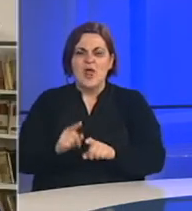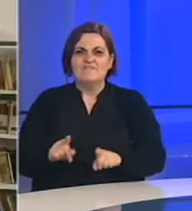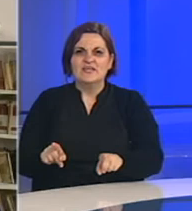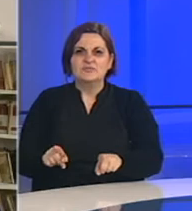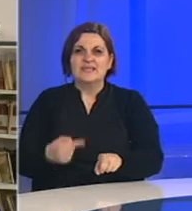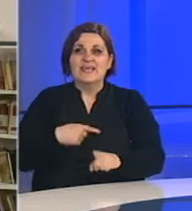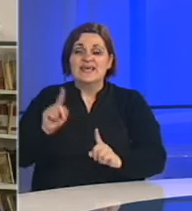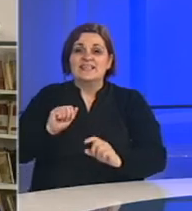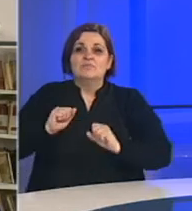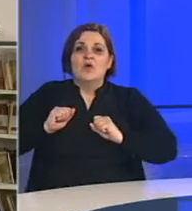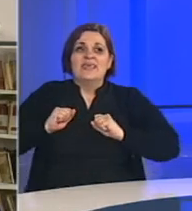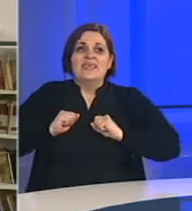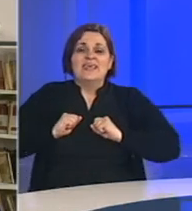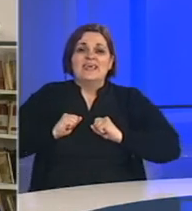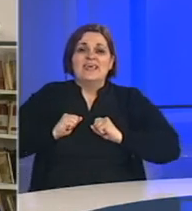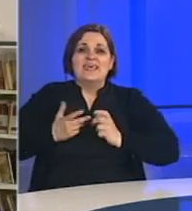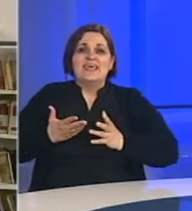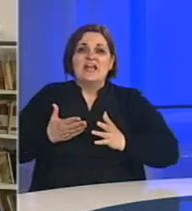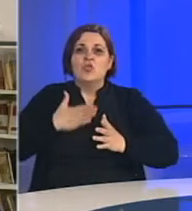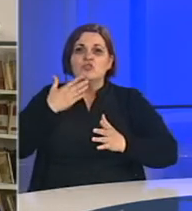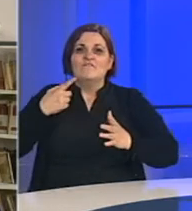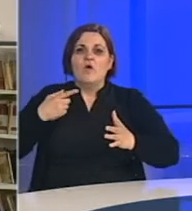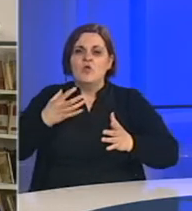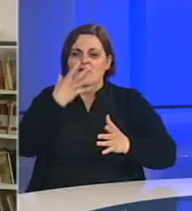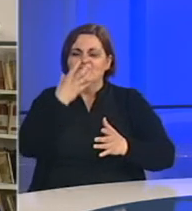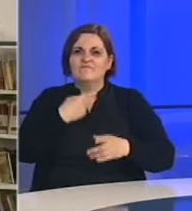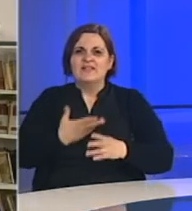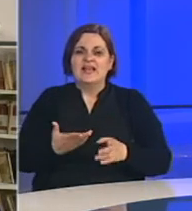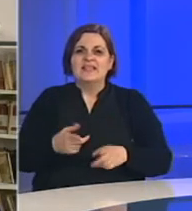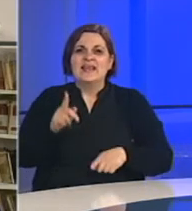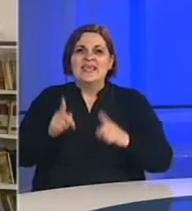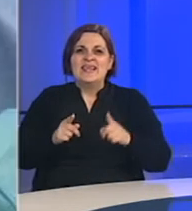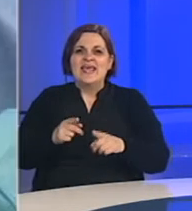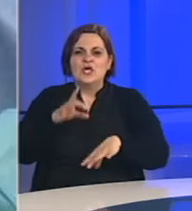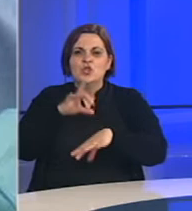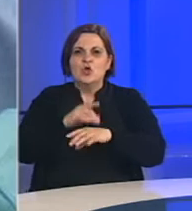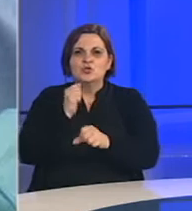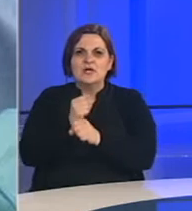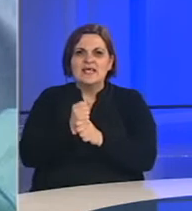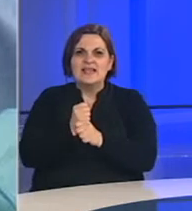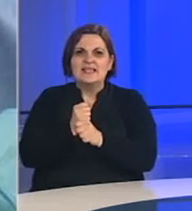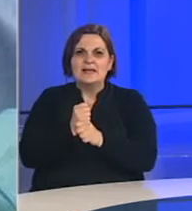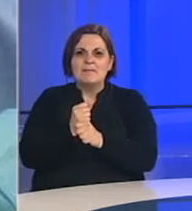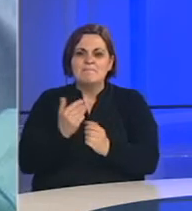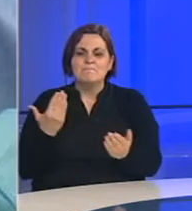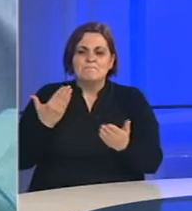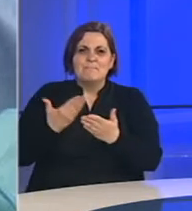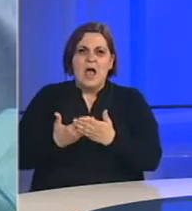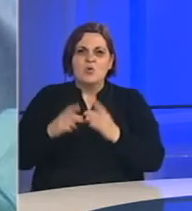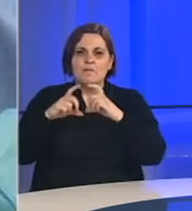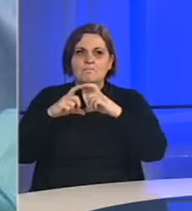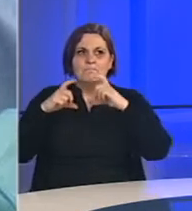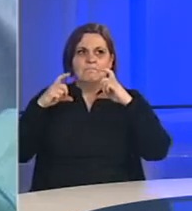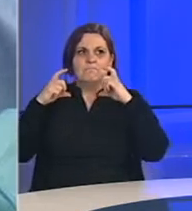nismo imali dovoljno ventilatora neki jekari su kreirali adaptiranje maski